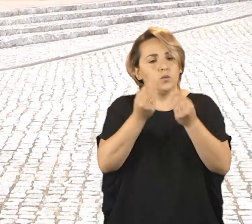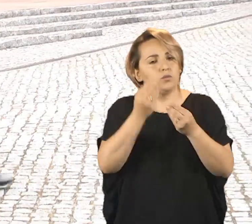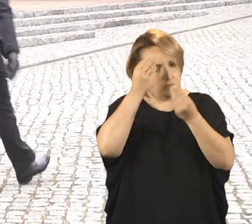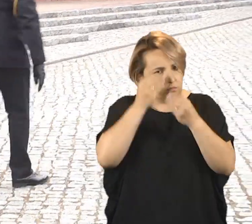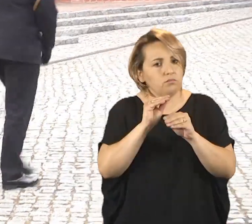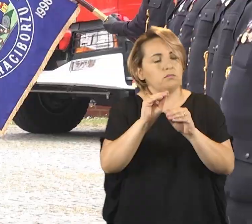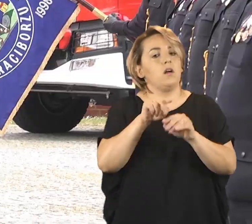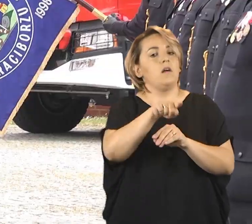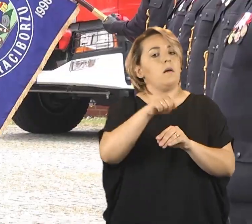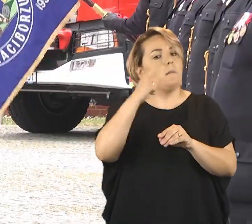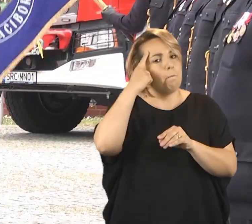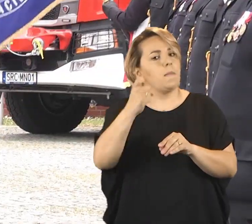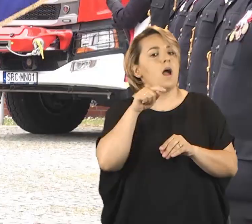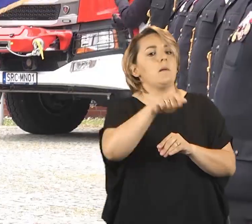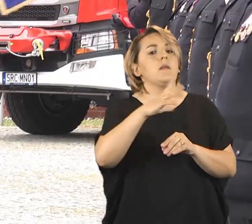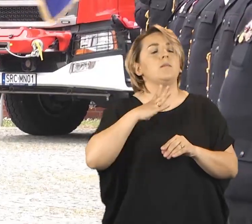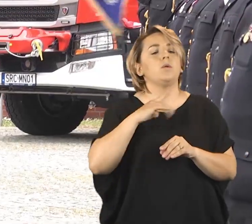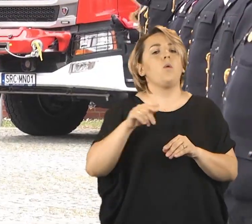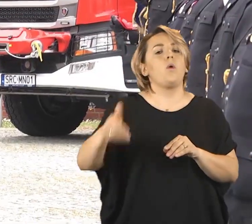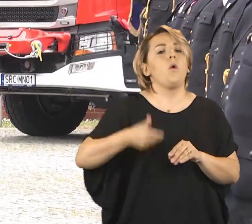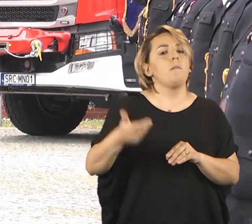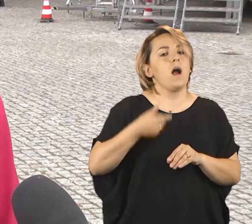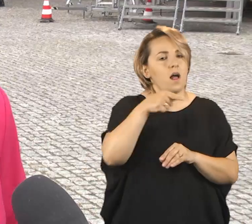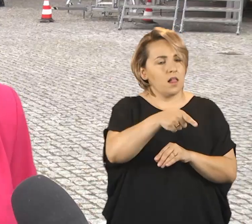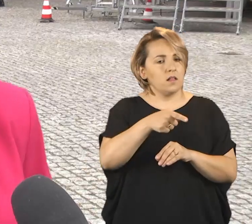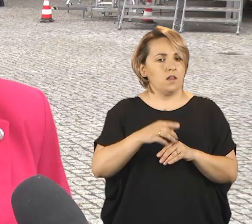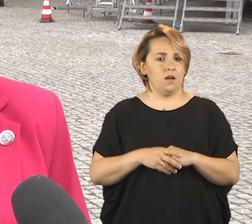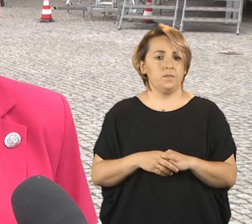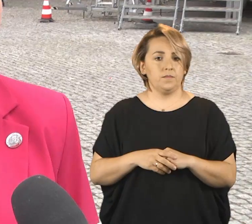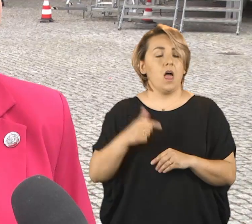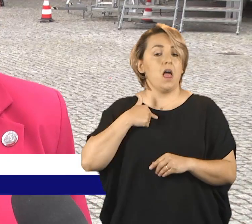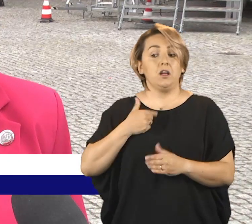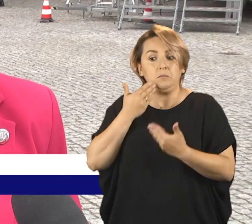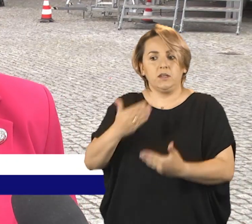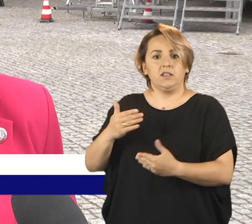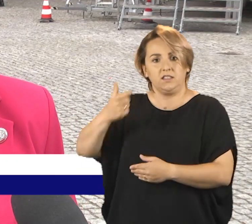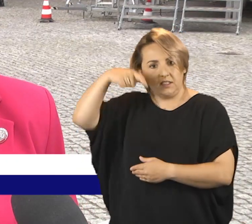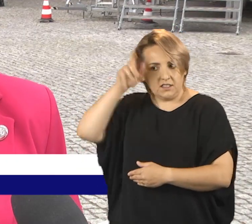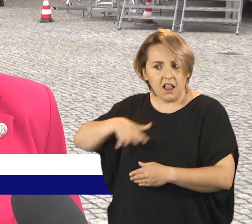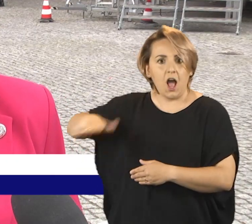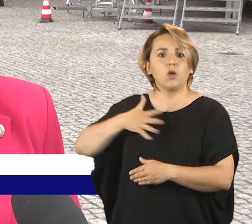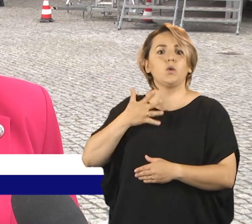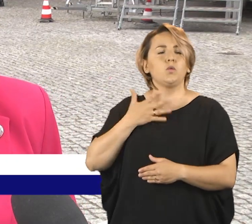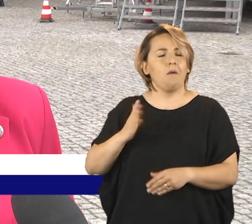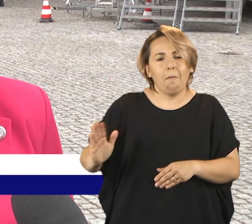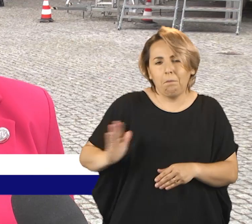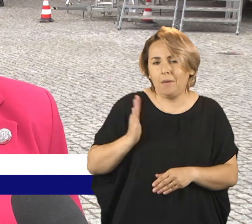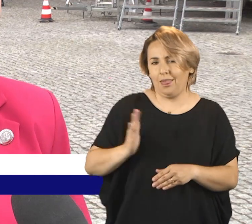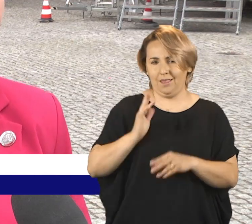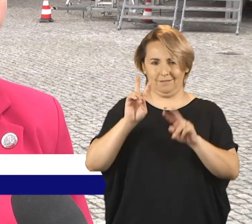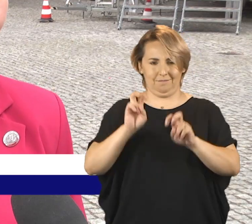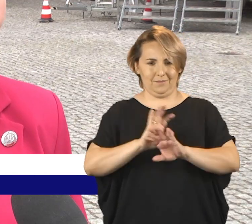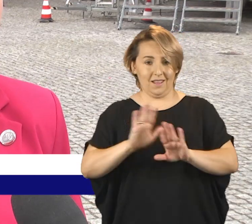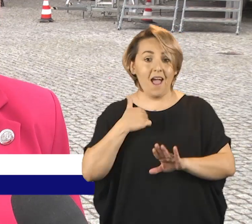pamięć ofiar tragicznych wydarzeń w kopalni Pniówek i Zofiówka. Dzięki strażakom czujemy się bezpiecznie, bo tak